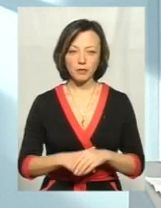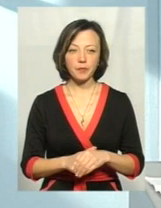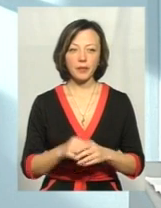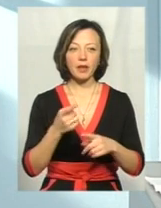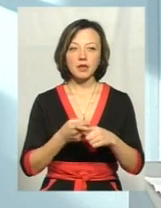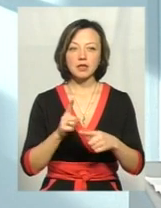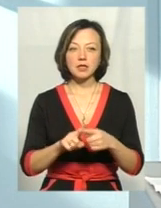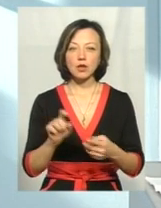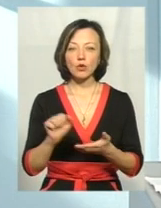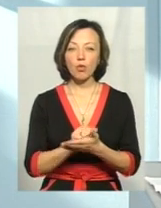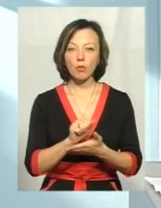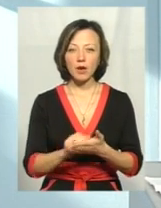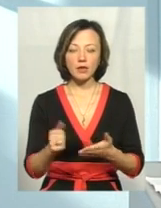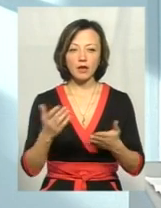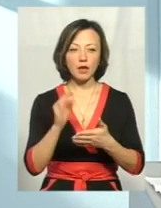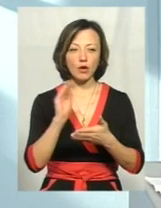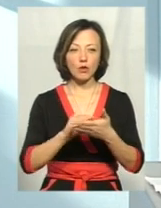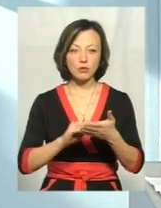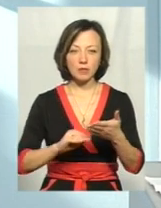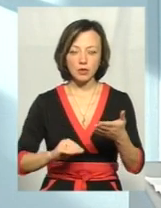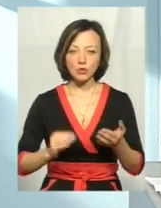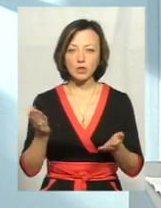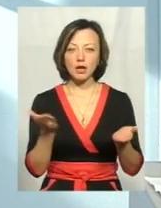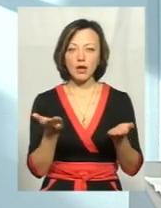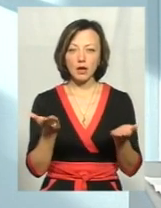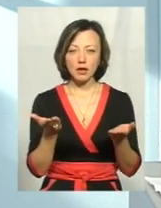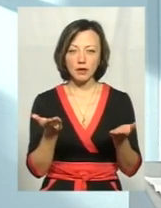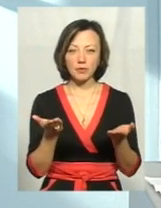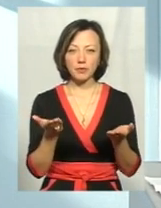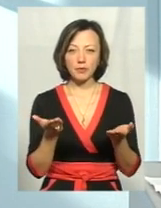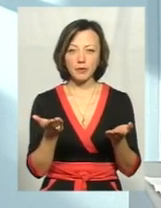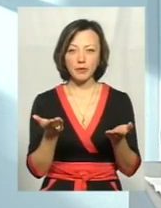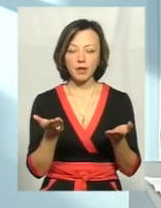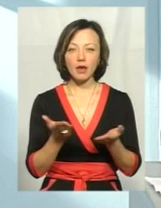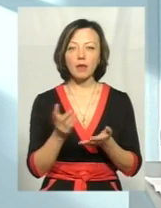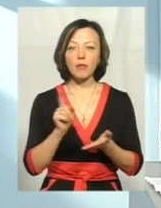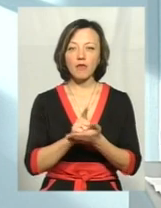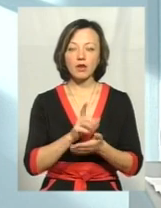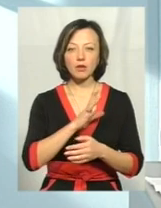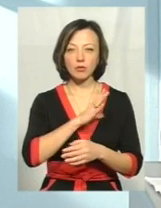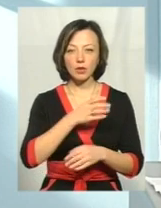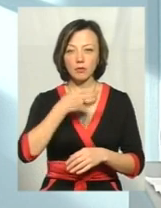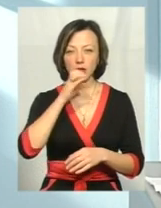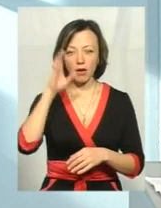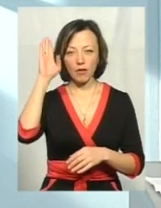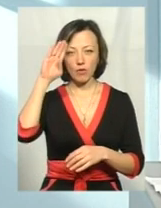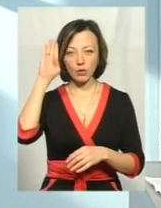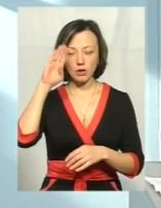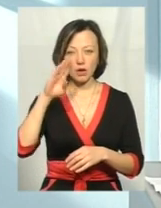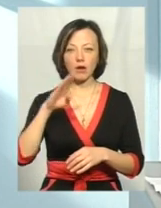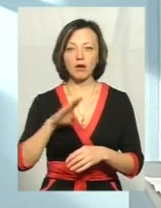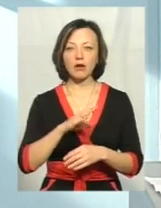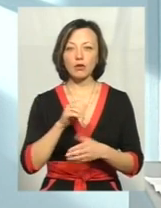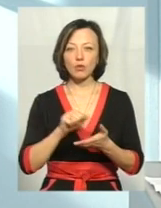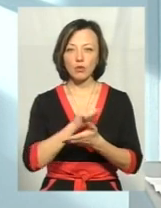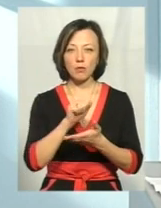нормативні документи, в яких розписуються, яка повинна бути питна вода. В одних